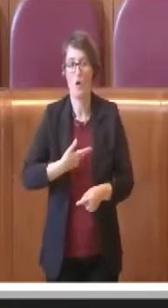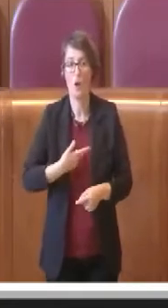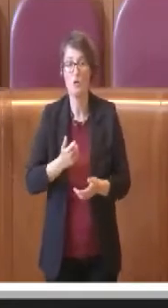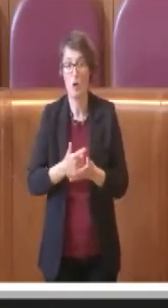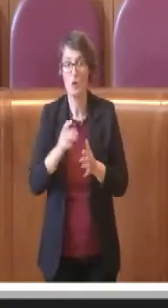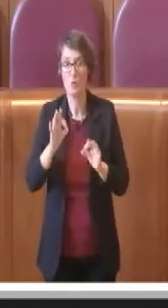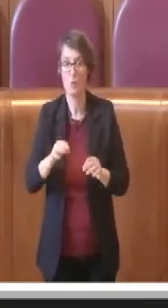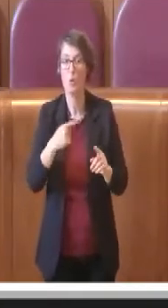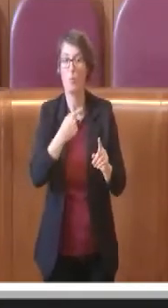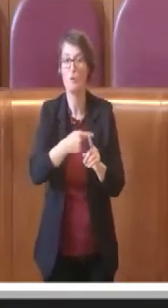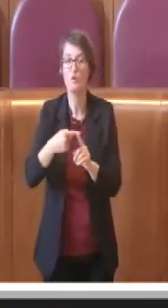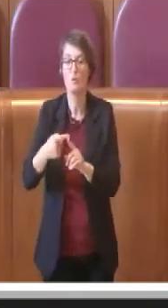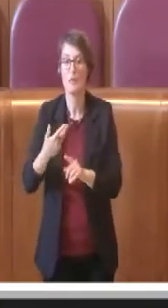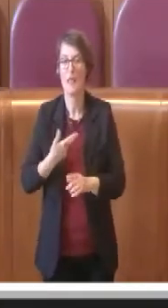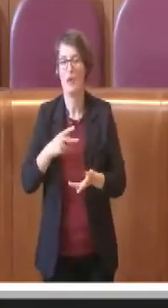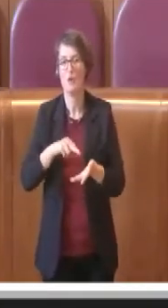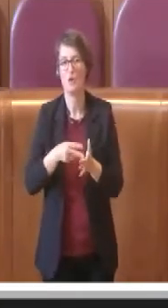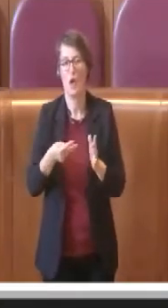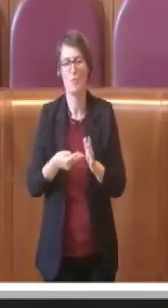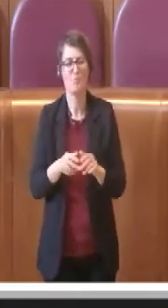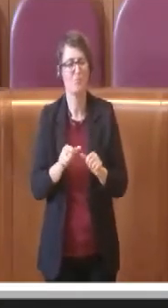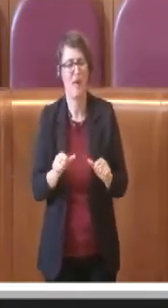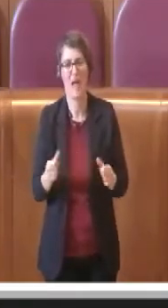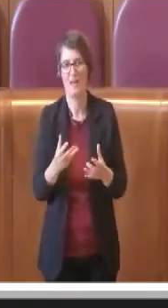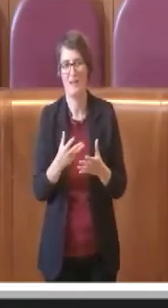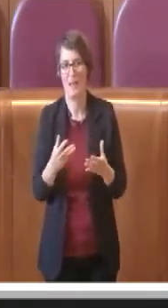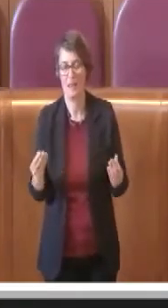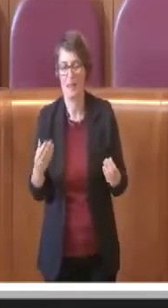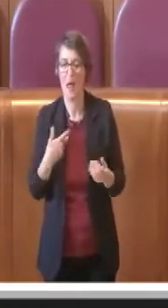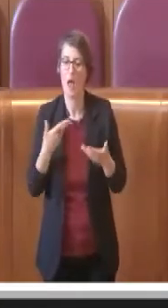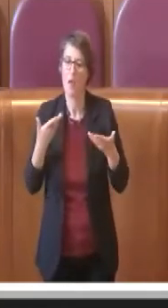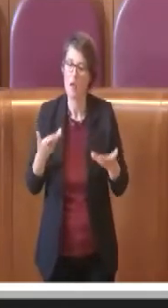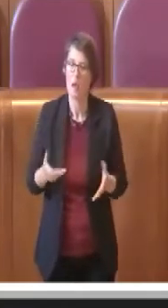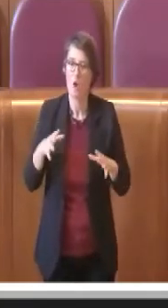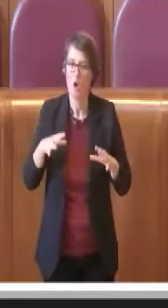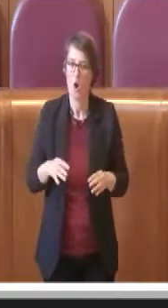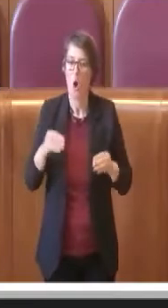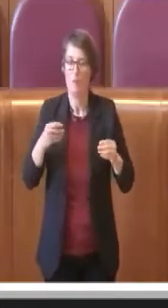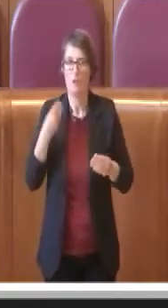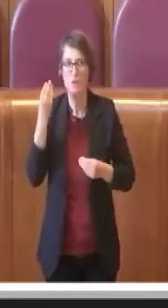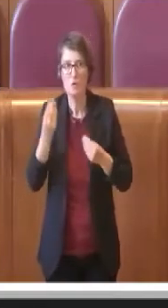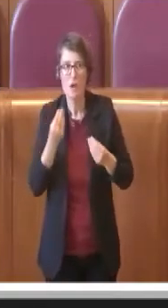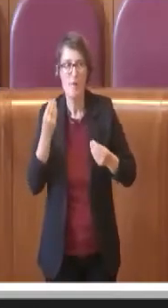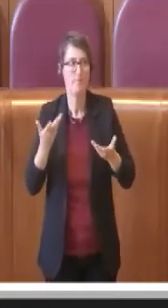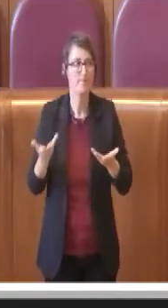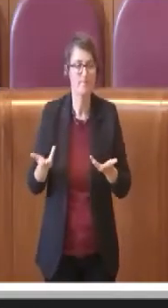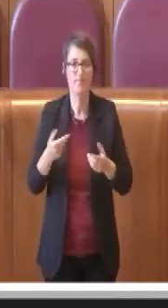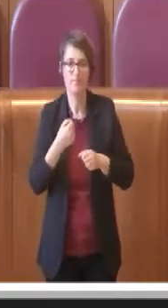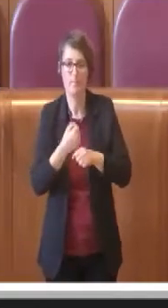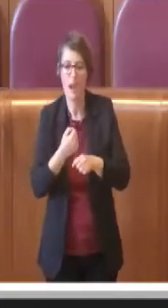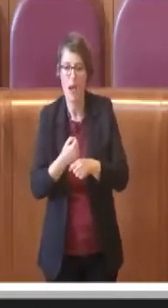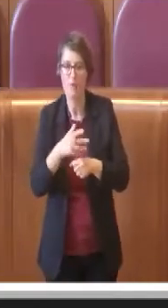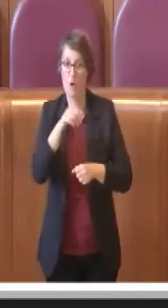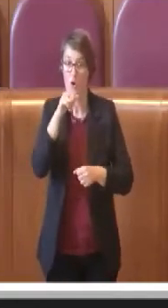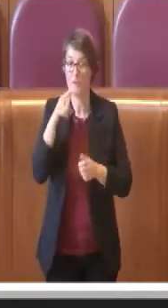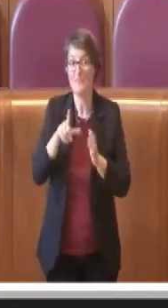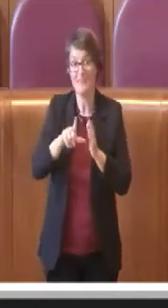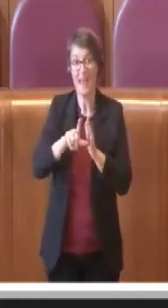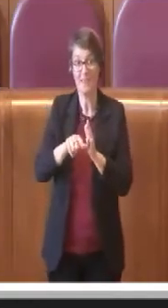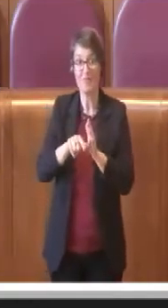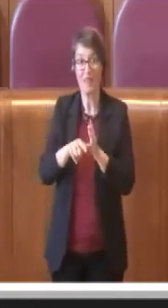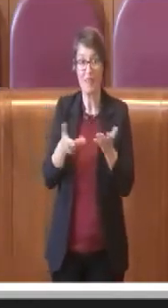strutturali, che si sta impostando un lavoro che ha bisogno di tempo per rimetterlo in